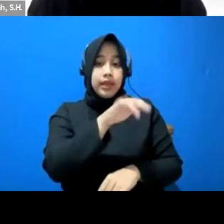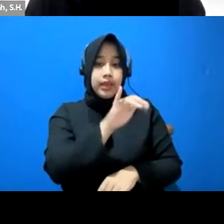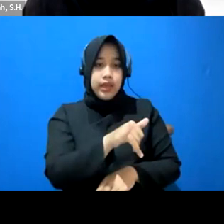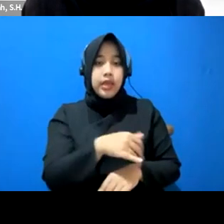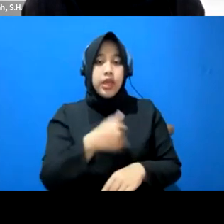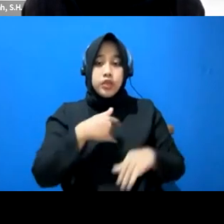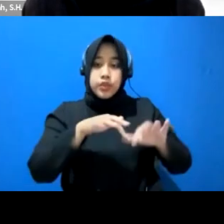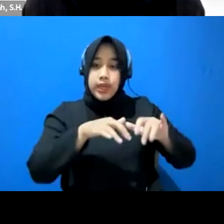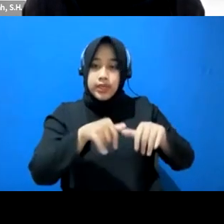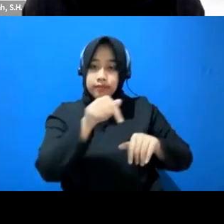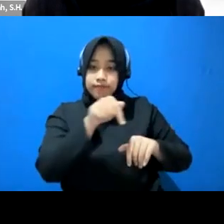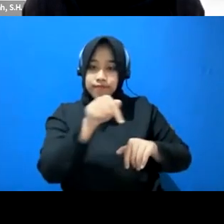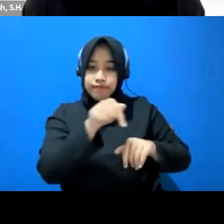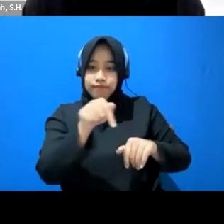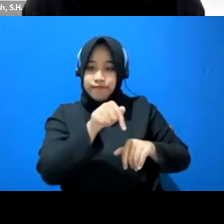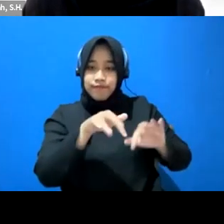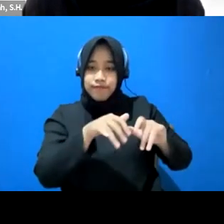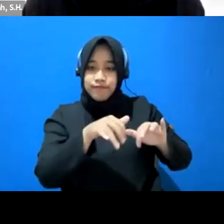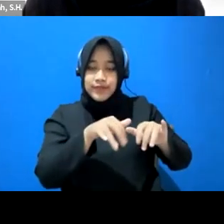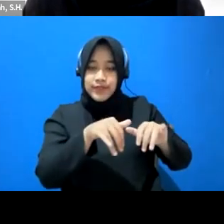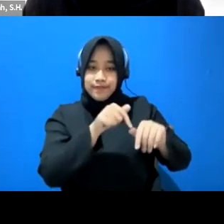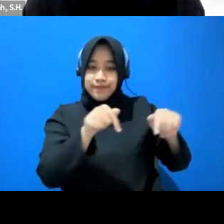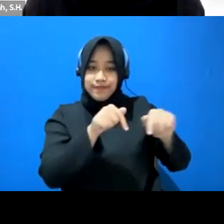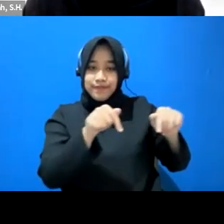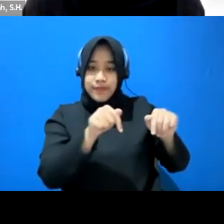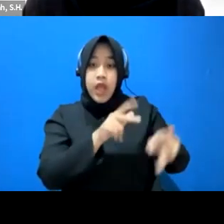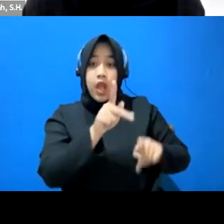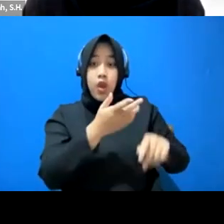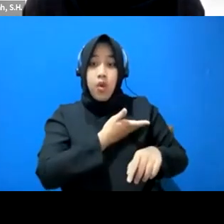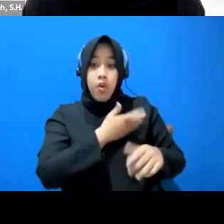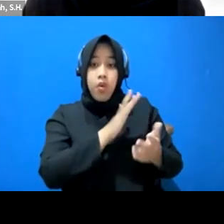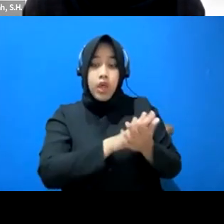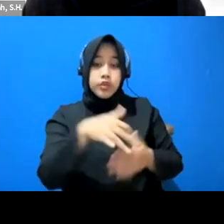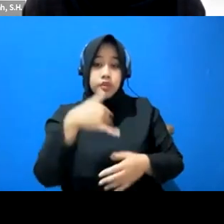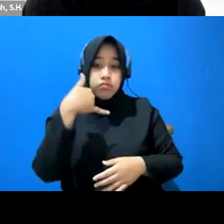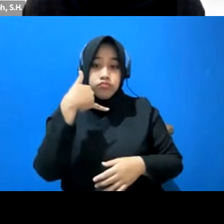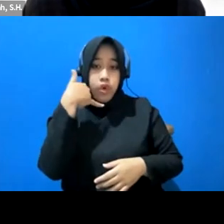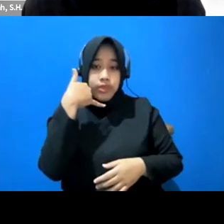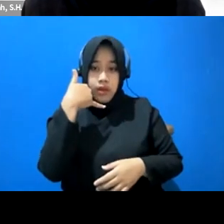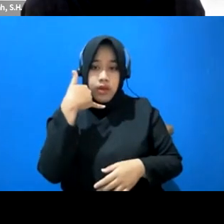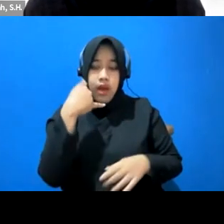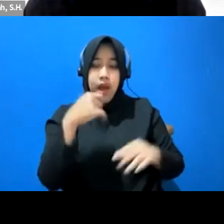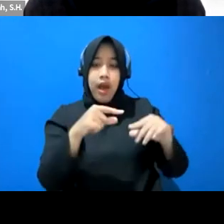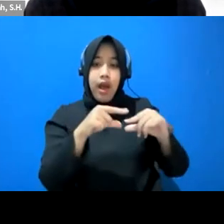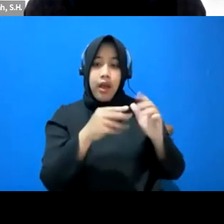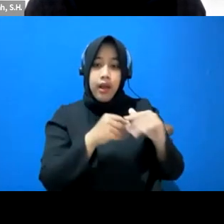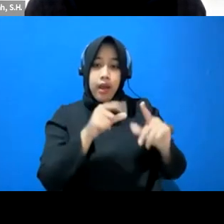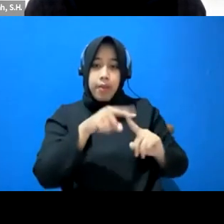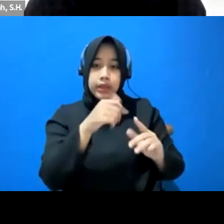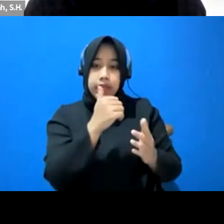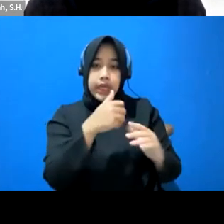sudah ketik di chat itu kalau mau kontak dan alamat termasuk email